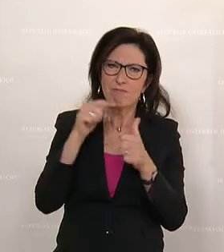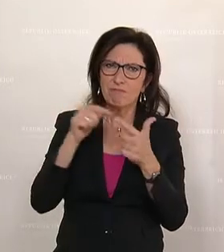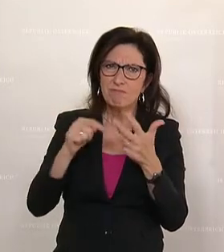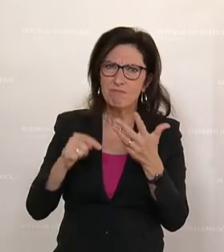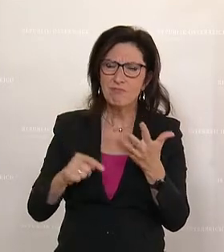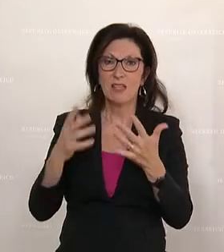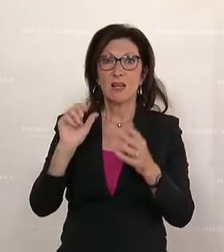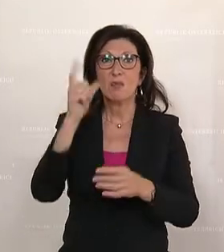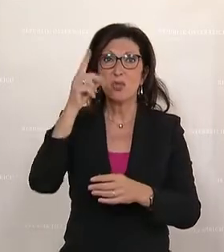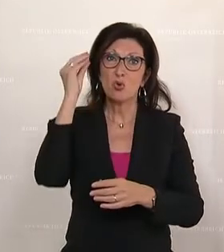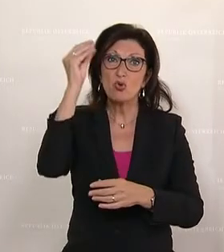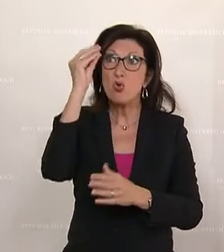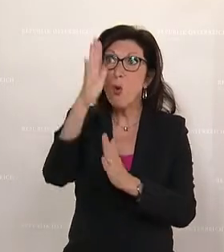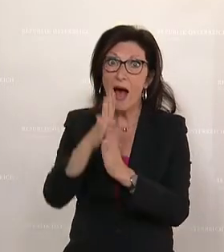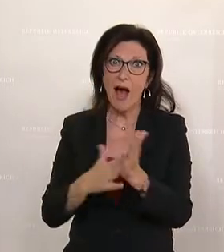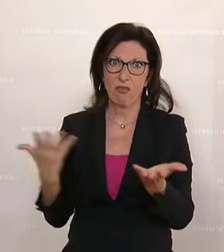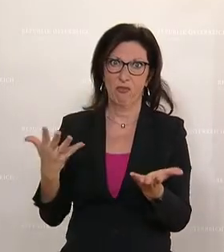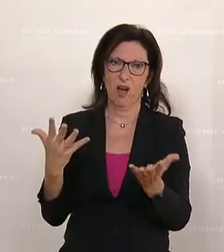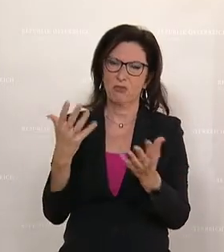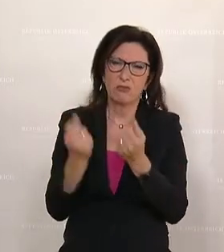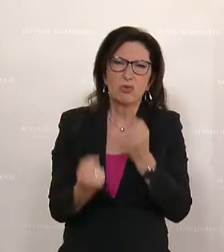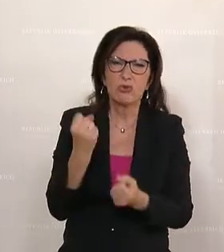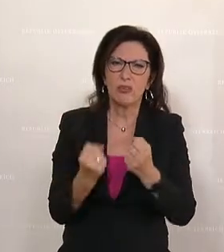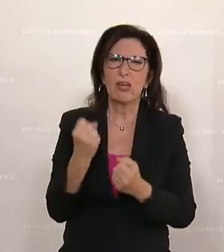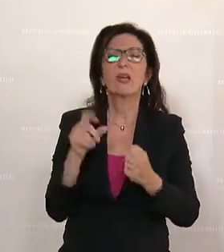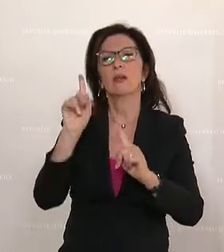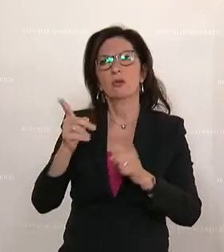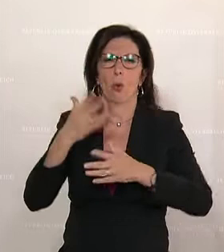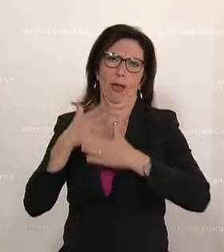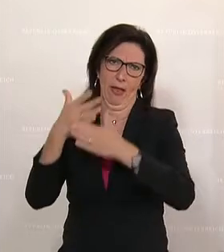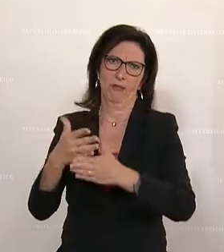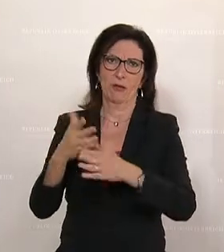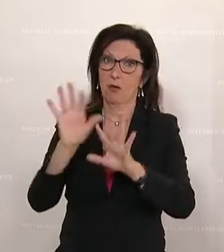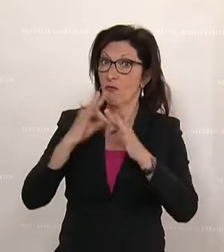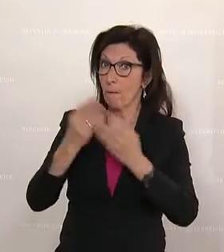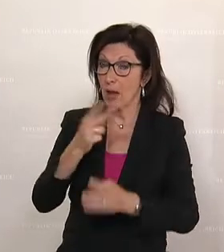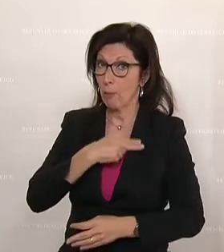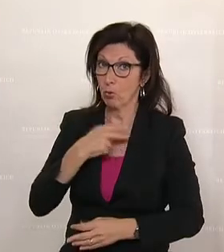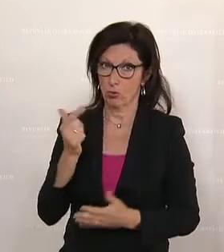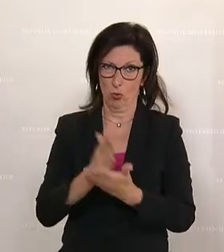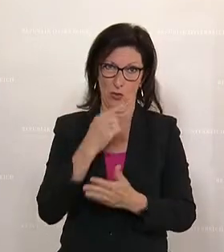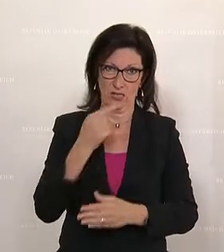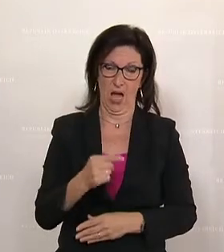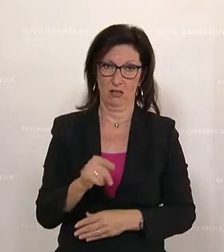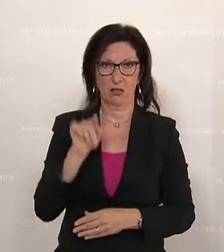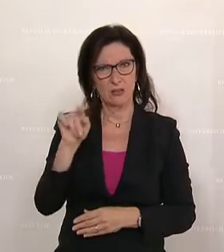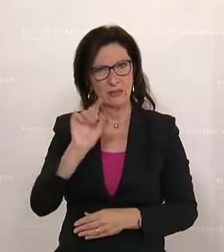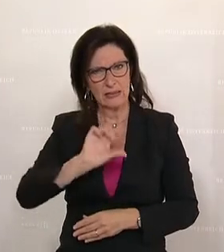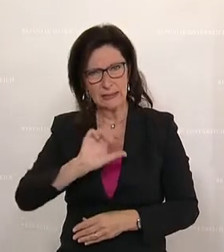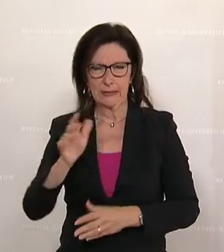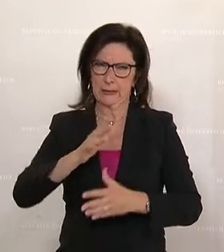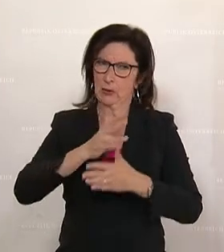Schulstart auch damit abgefedert wird. Darüber hinaus, der Familienbonus schon von mir erwähnt, einer der stärksten